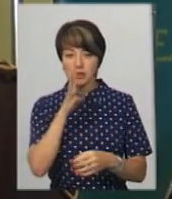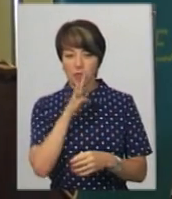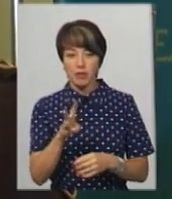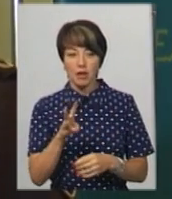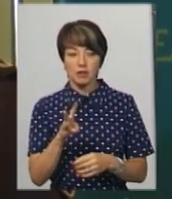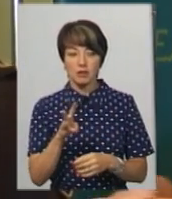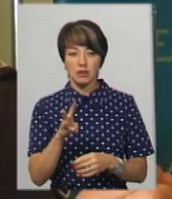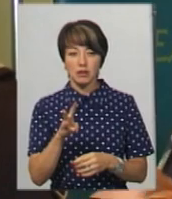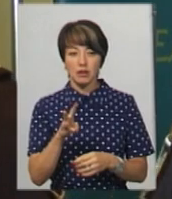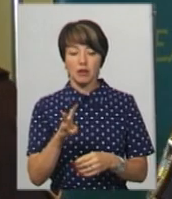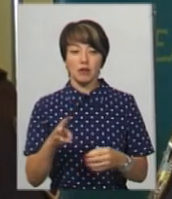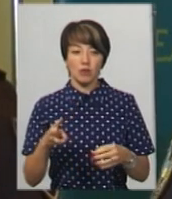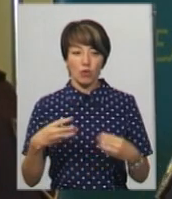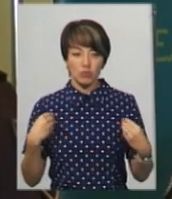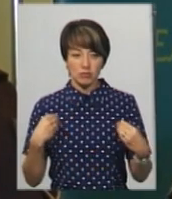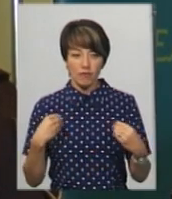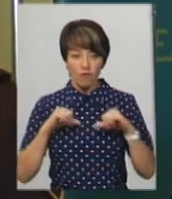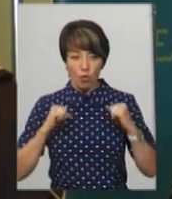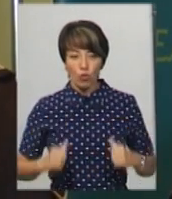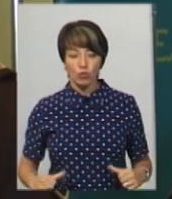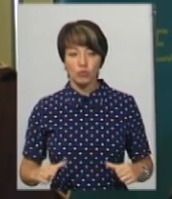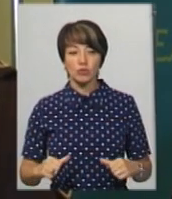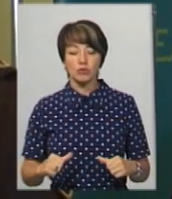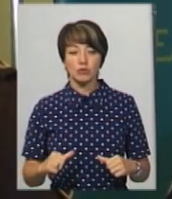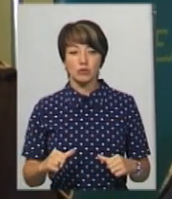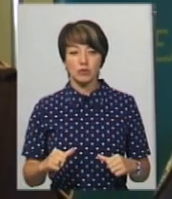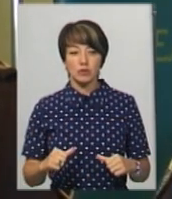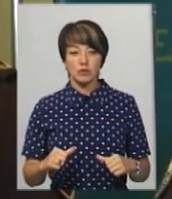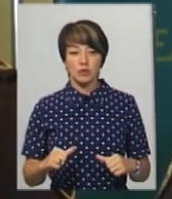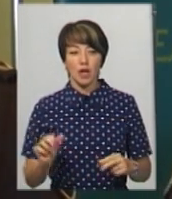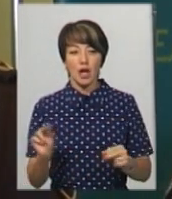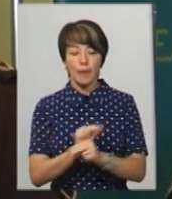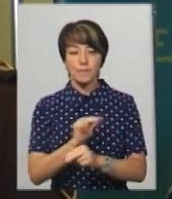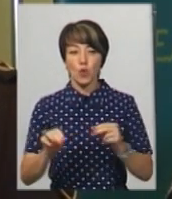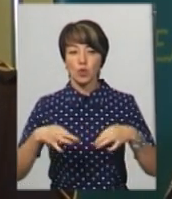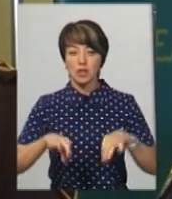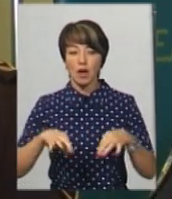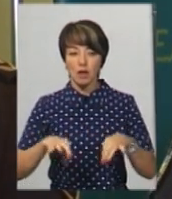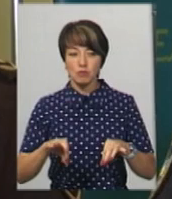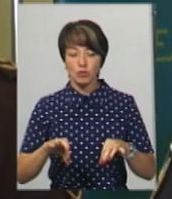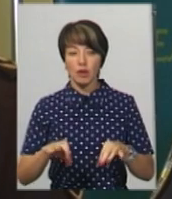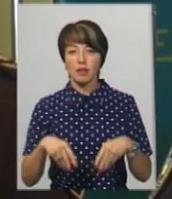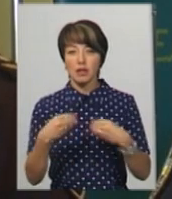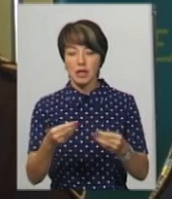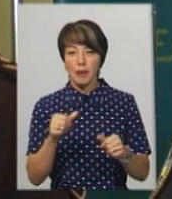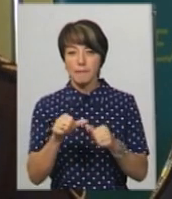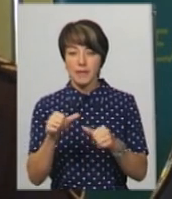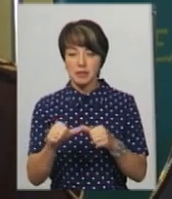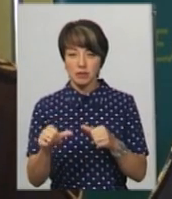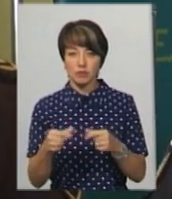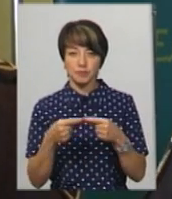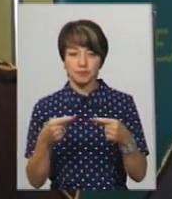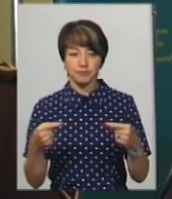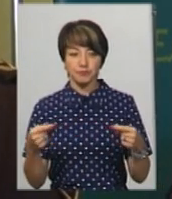плати, однострій, ремонт транспортних засобів, надання паливно-мастильних